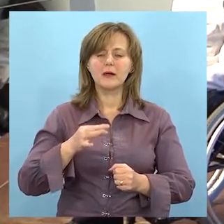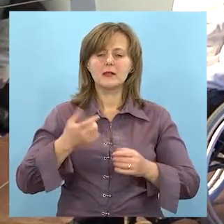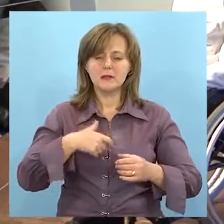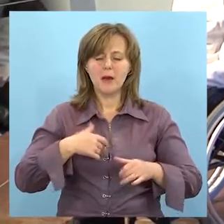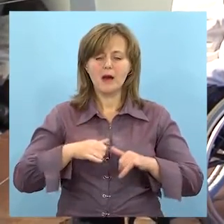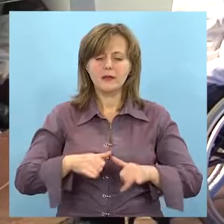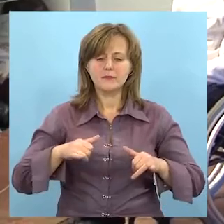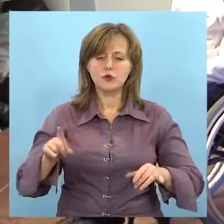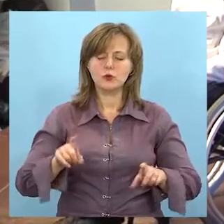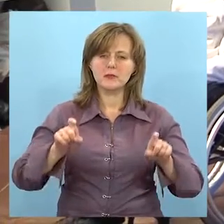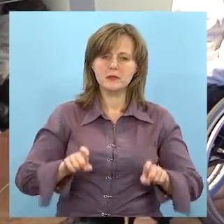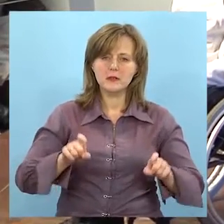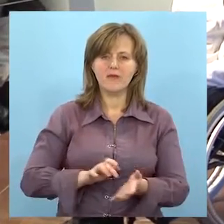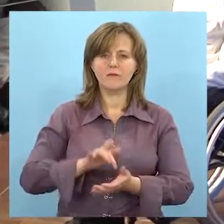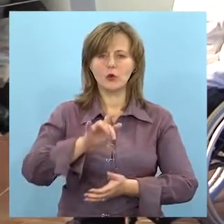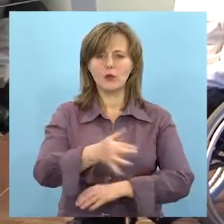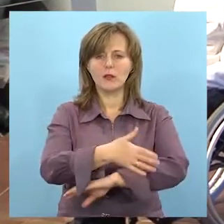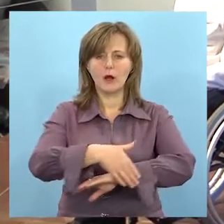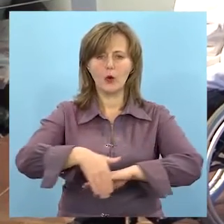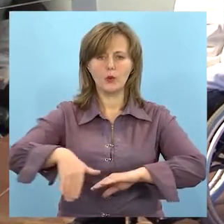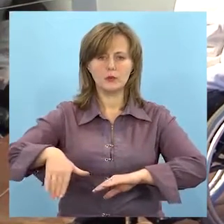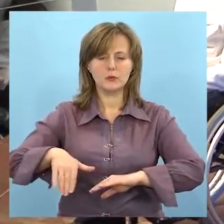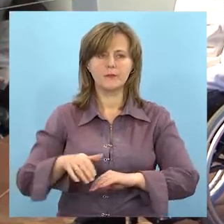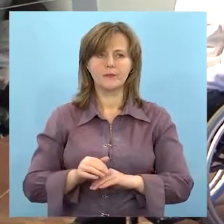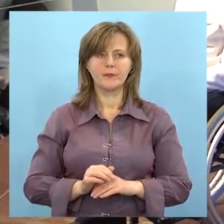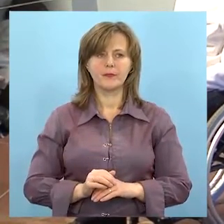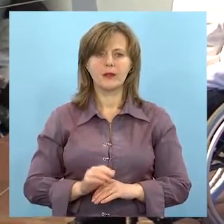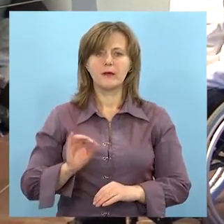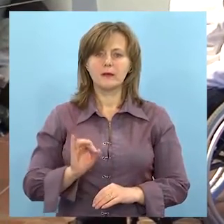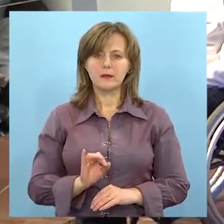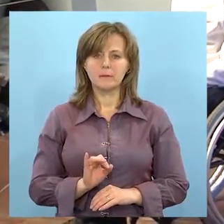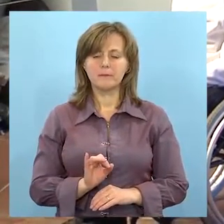розвивала себе для того, щоб сидіти, для того, щоб выходити на вулицю.